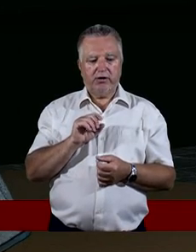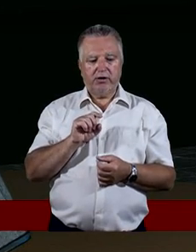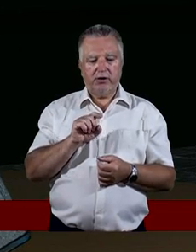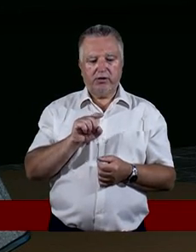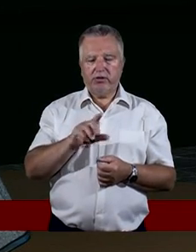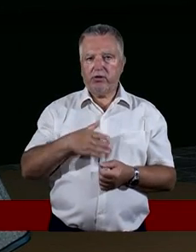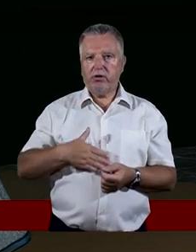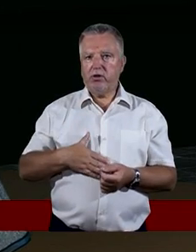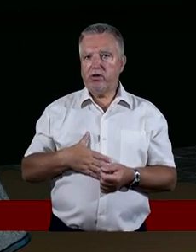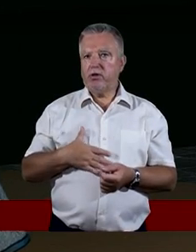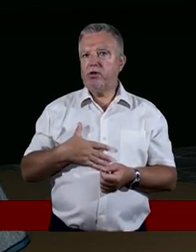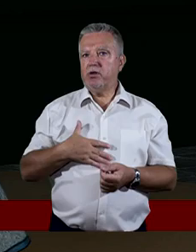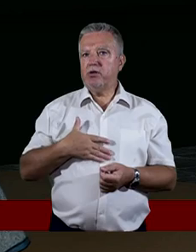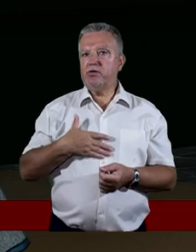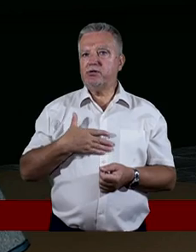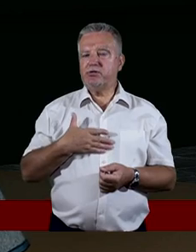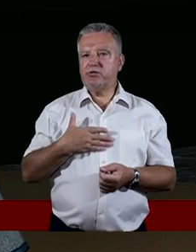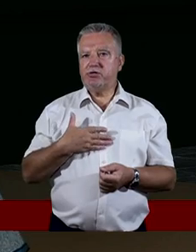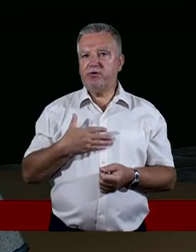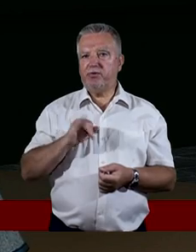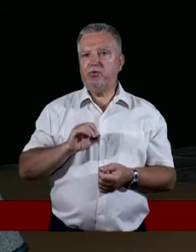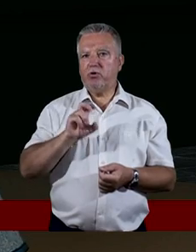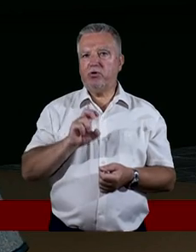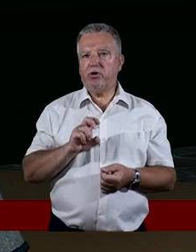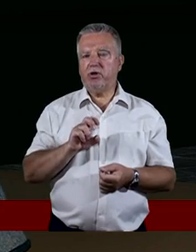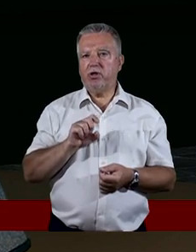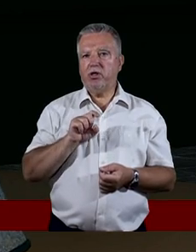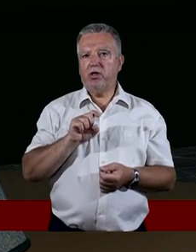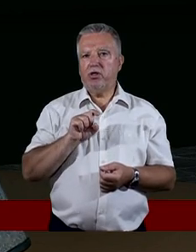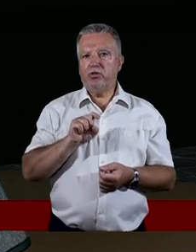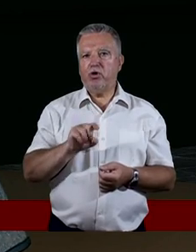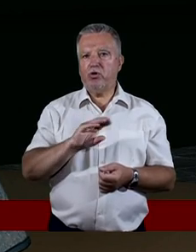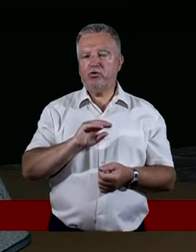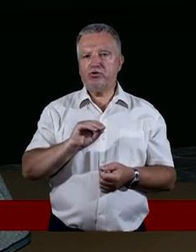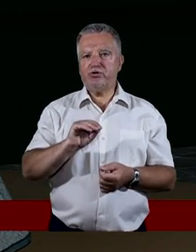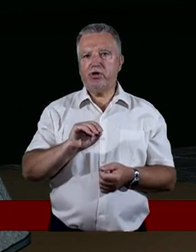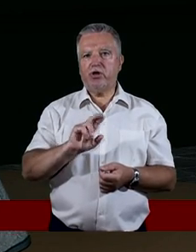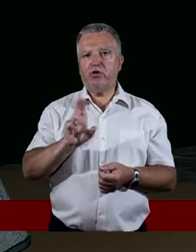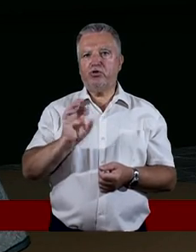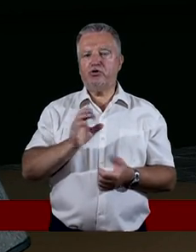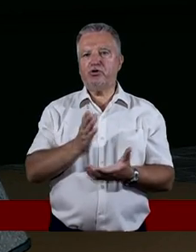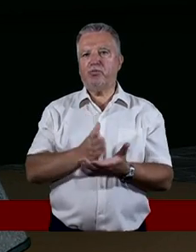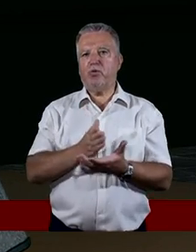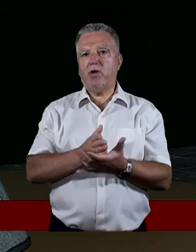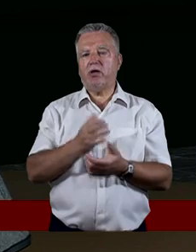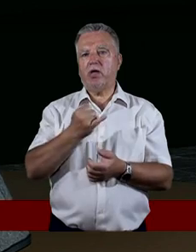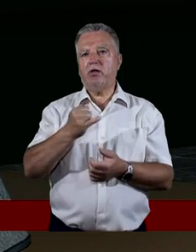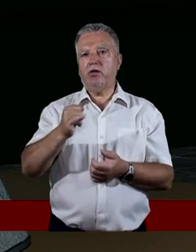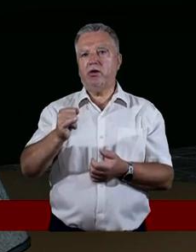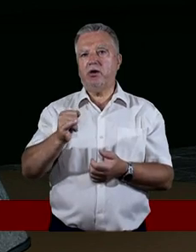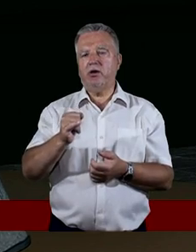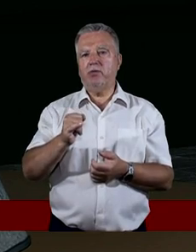to, co do nich dociera, to właśnie taki praktyczny przejaw chrześcijaństwa. To, że ktoś pomaga innym,